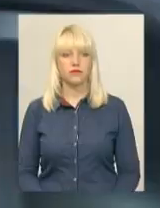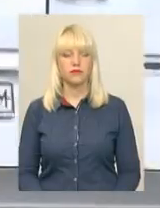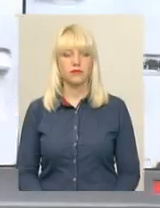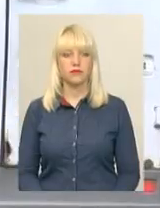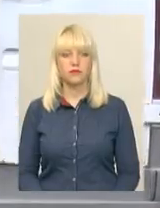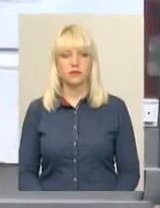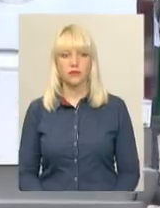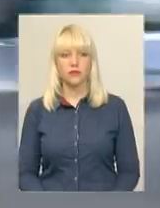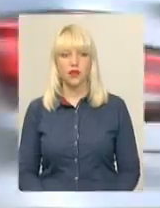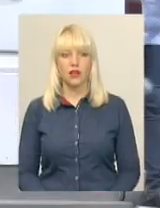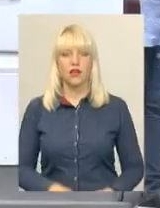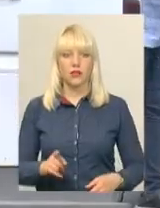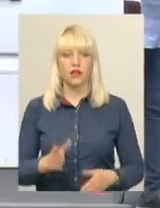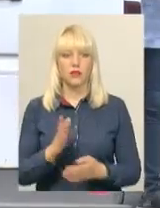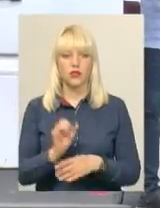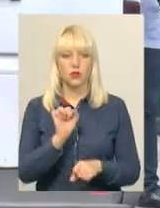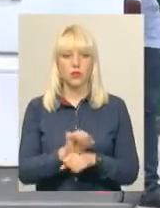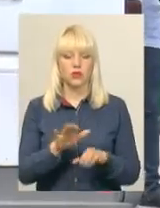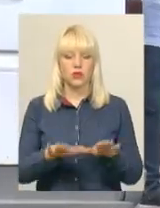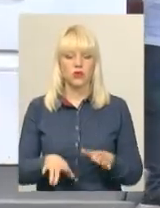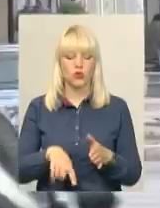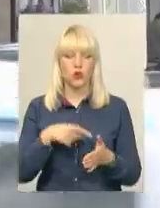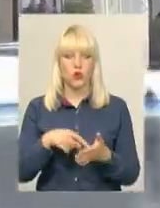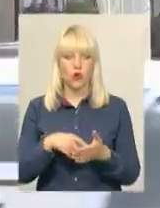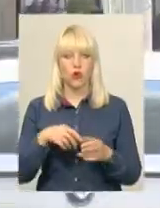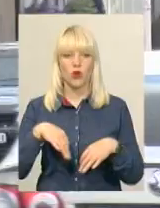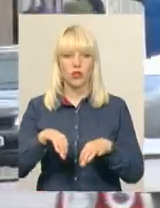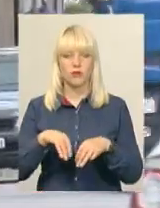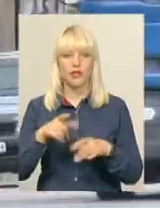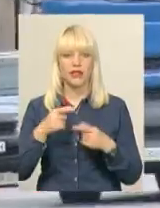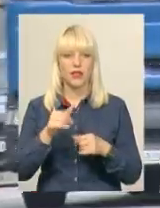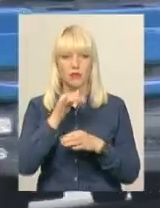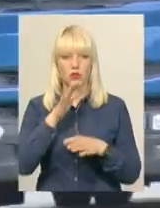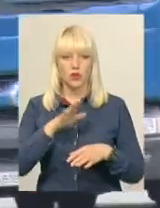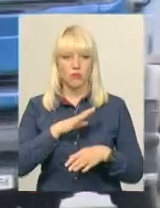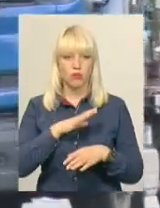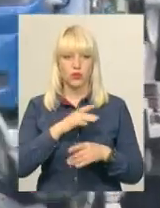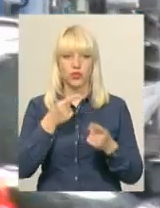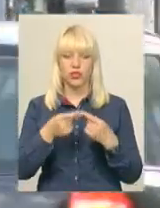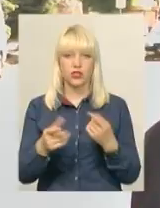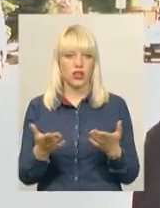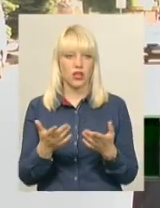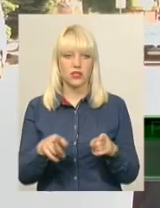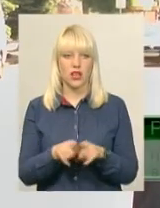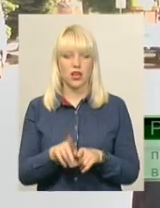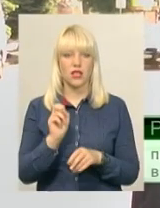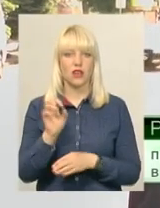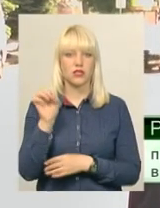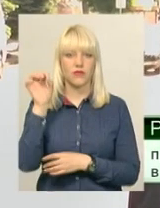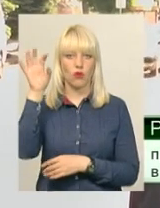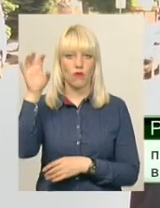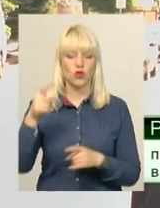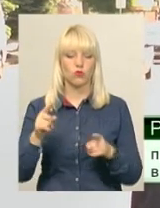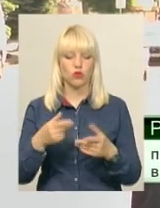Там розташовані зупинки громадського транспорту, де просто теоретично не може бути розташована інша споруда, світлофор, адже